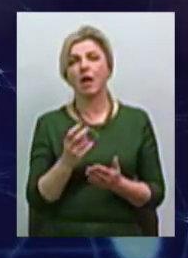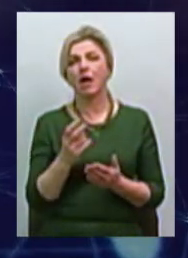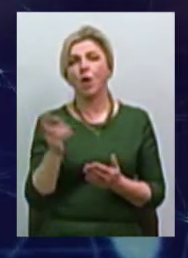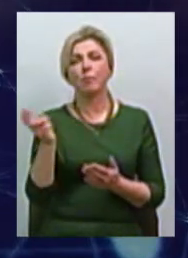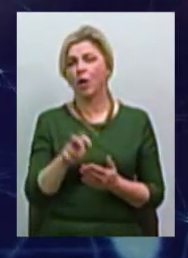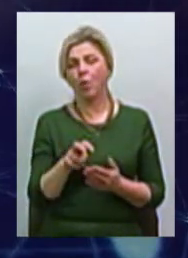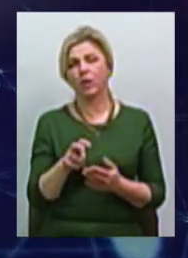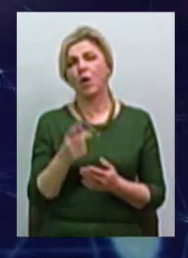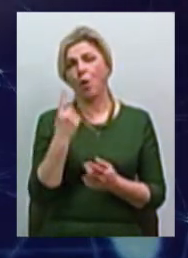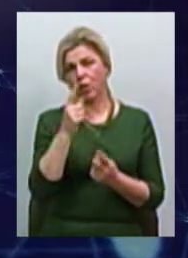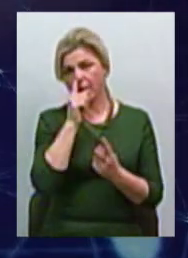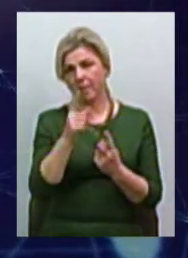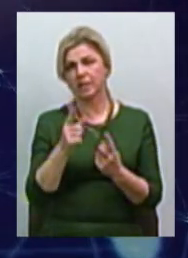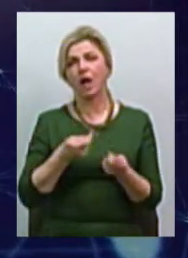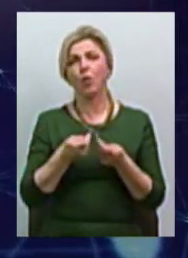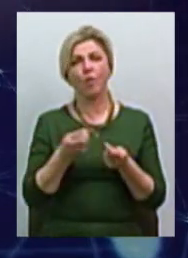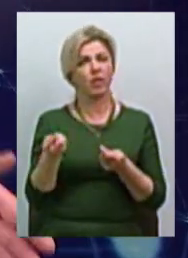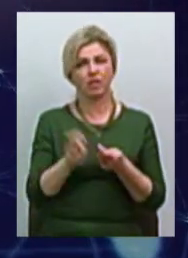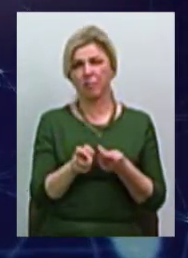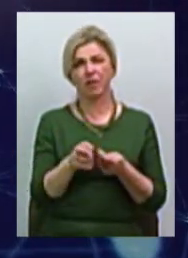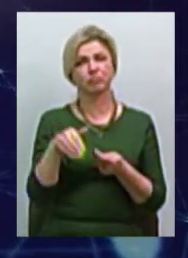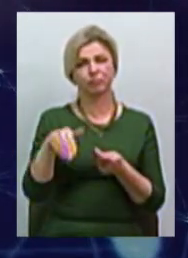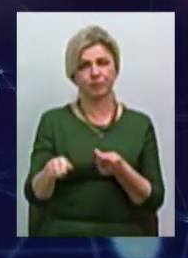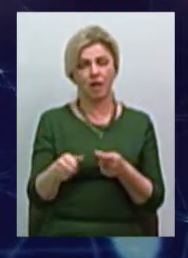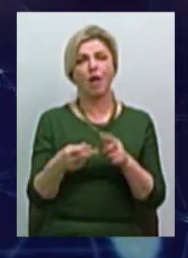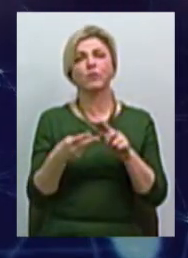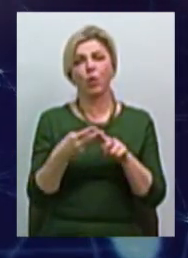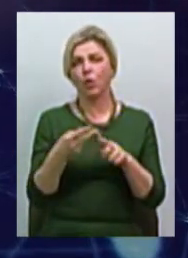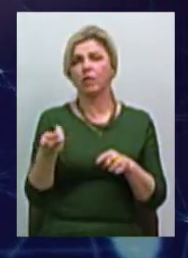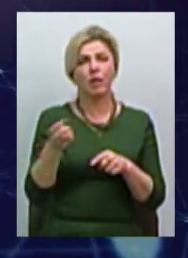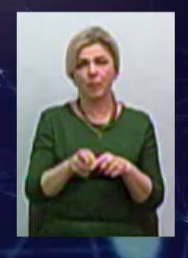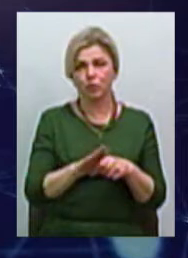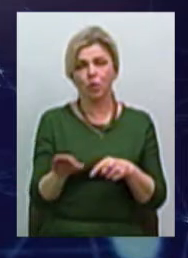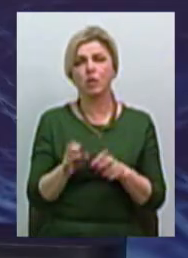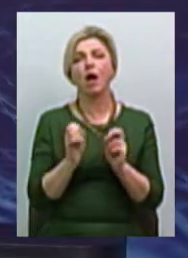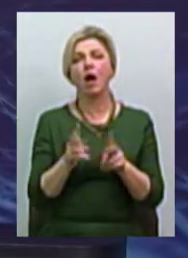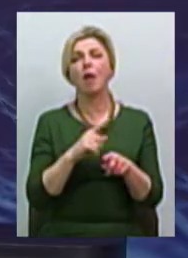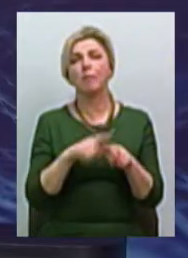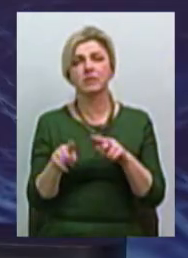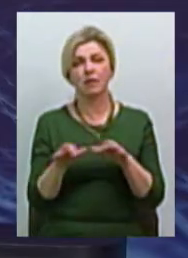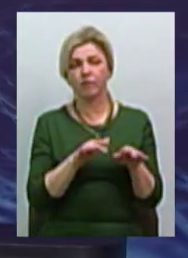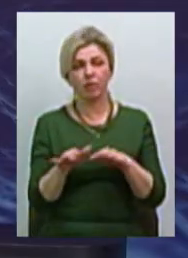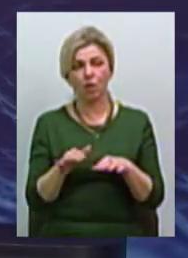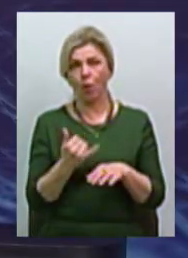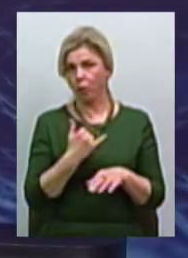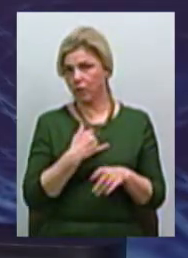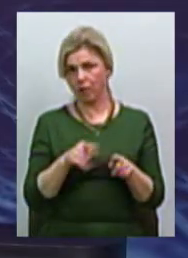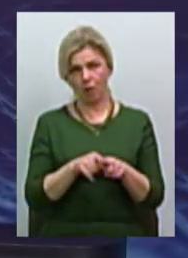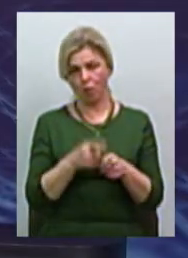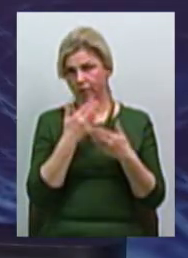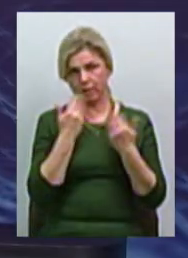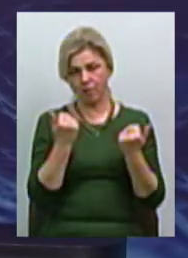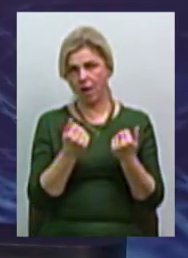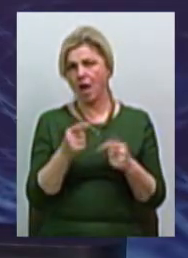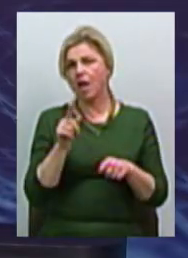керівник, просто ігнорує запрошення, другий, третій. Як швидко ви починаєте далі рух Ні, нас, як правило, такого не буває. Рідко